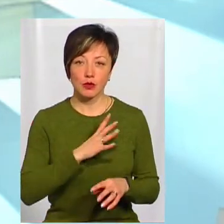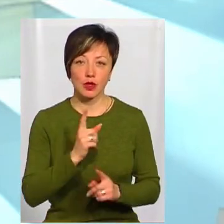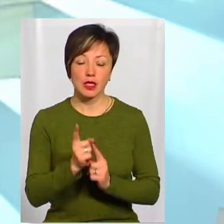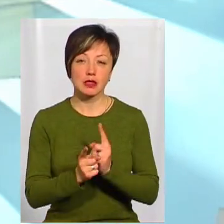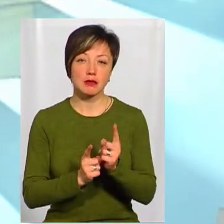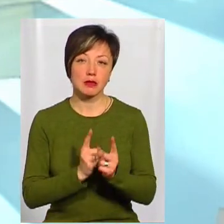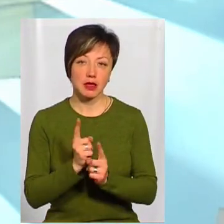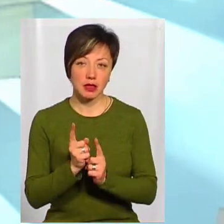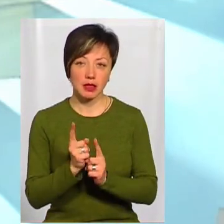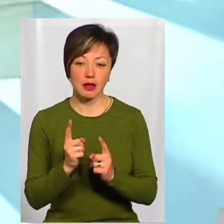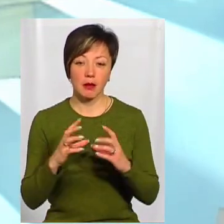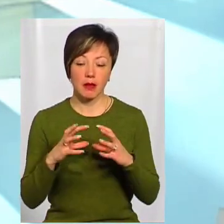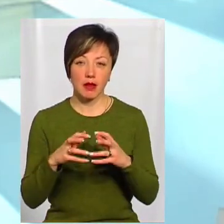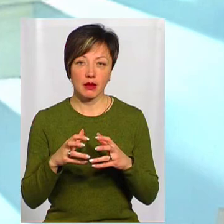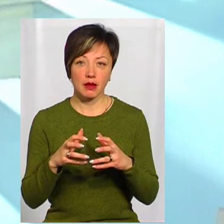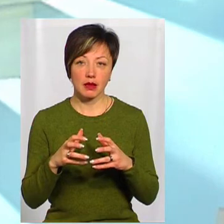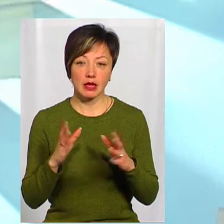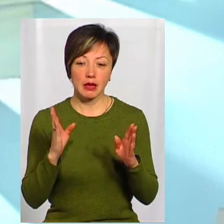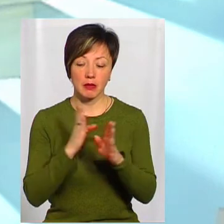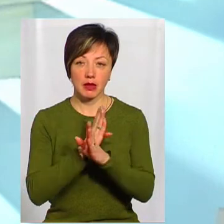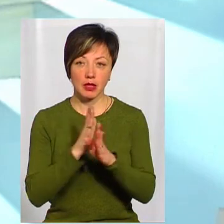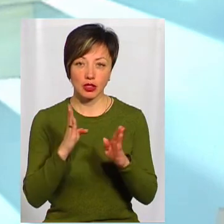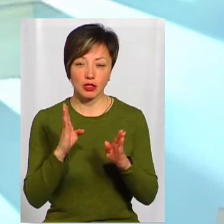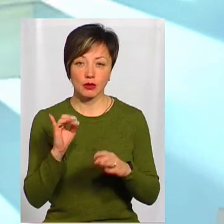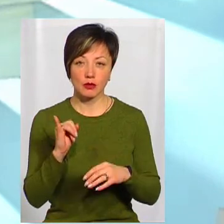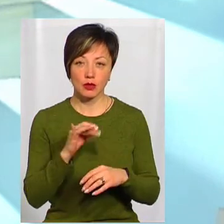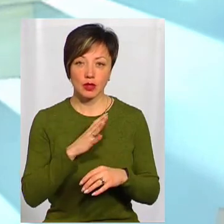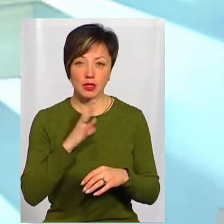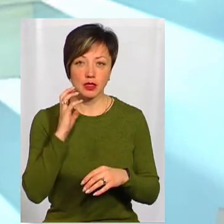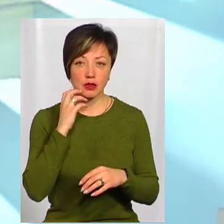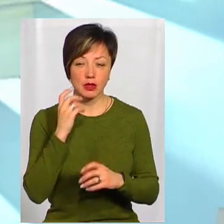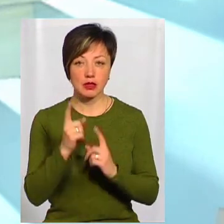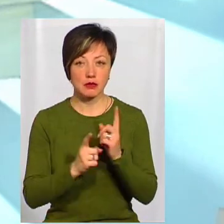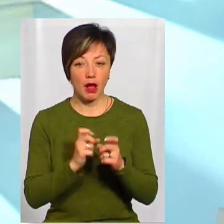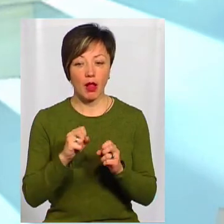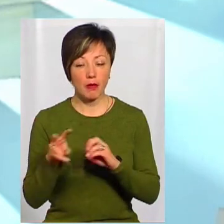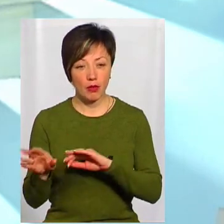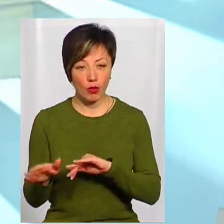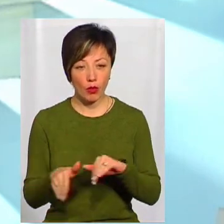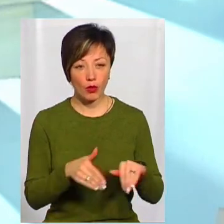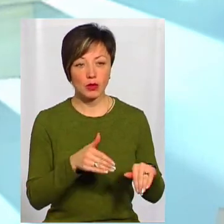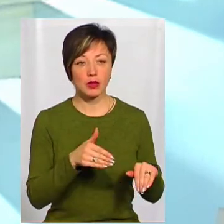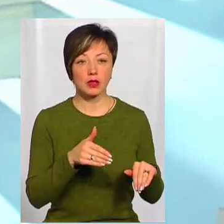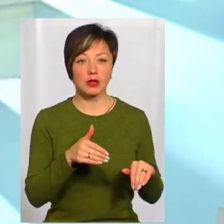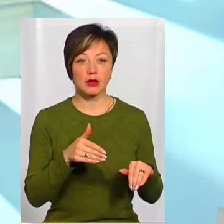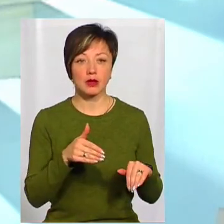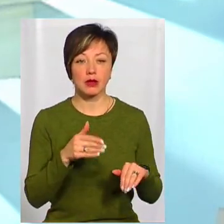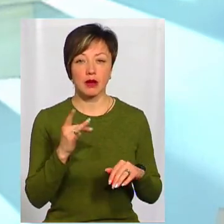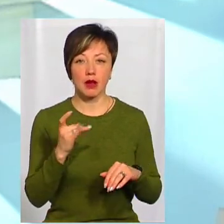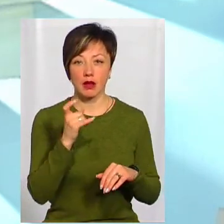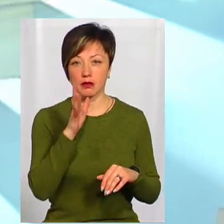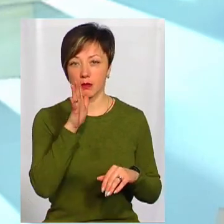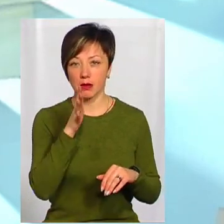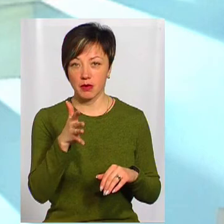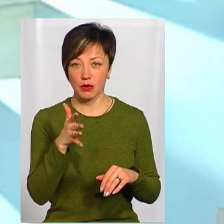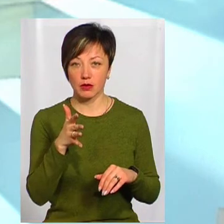зміни на планеті. Кліматичні, і були такі серйозні зміни. Але вони проходили раз в 5 мільйонів